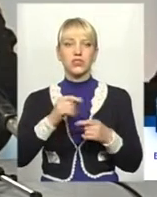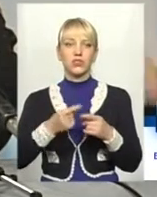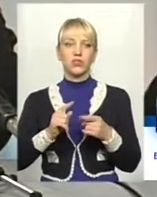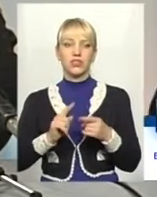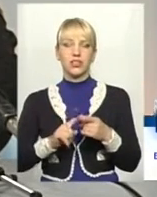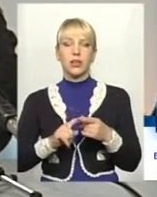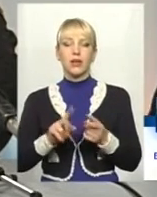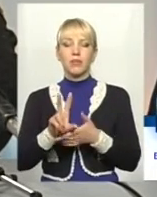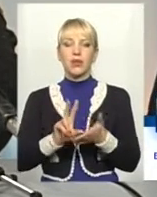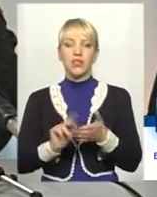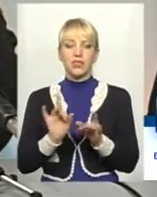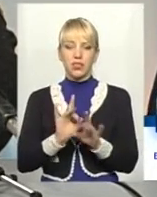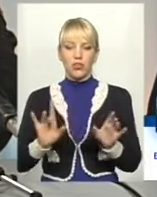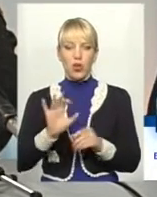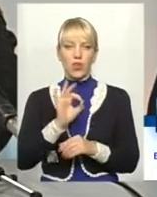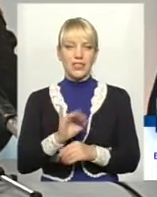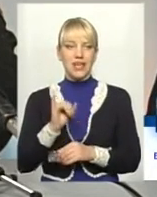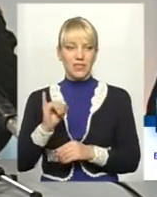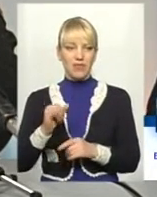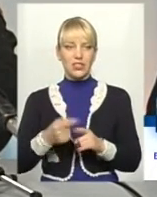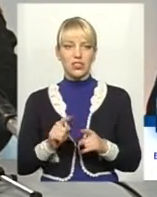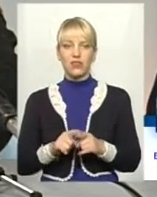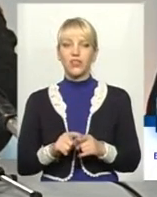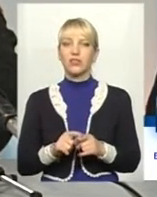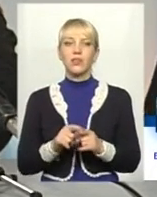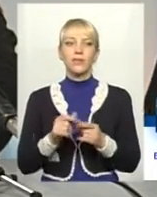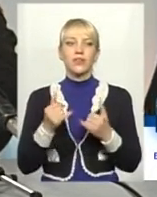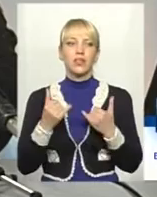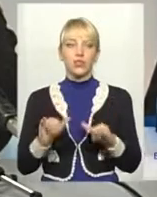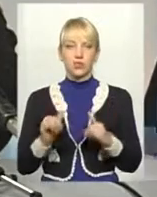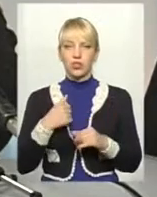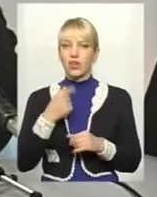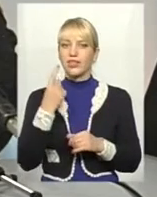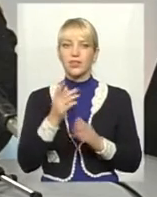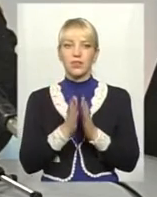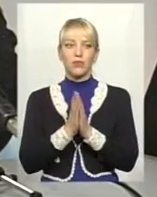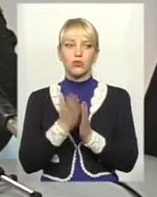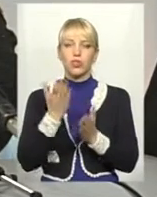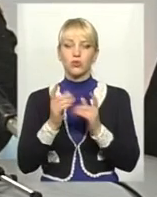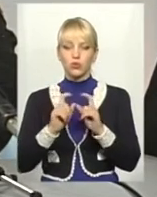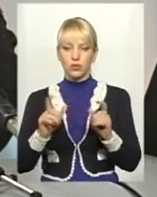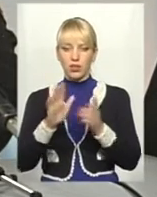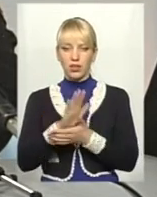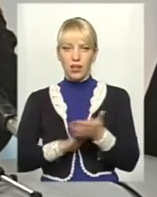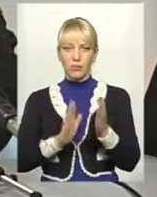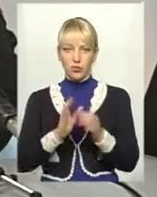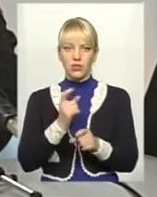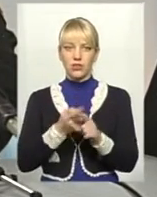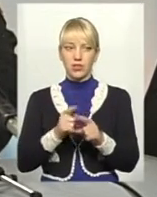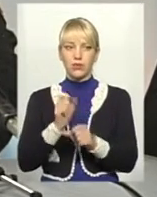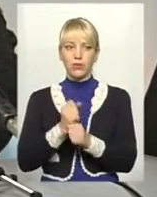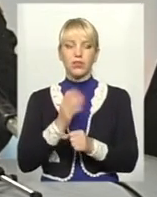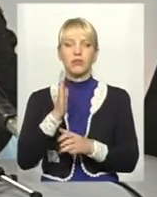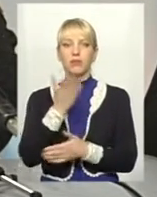приклад, який привів Олександр Іванович, він разівчий. Я єдине тільки про що, якщо школи і далі будуть це робити, ми будемо